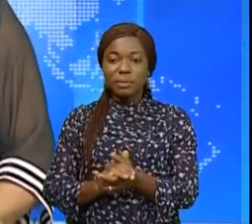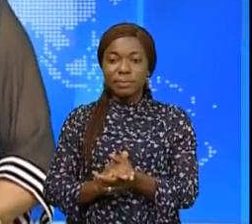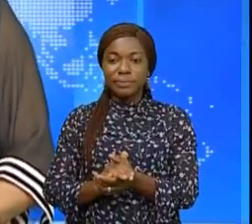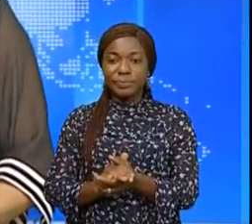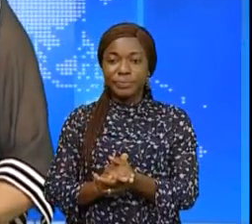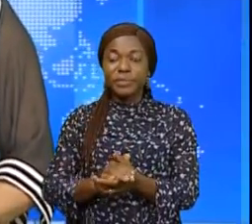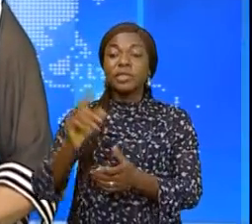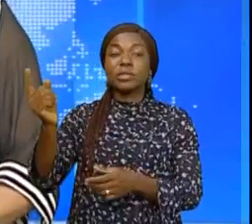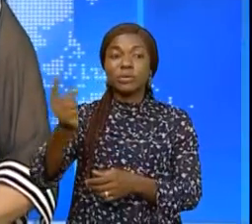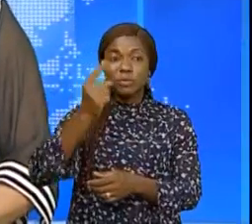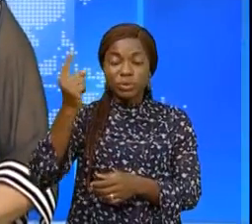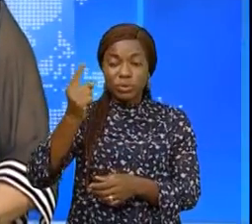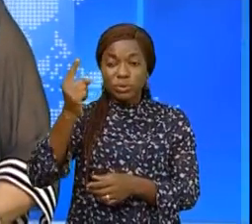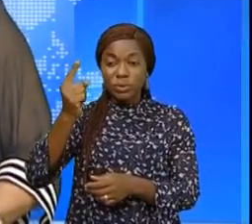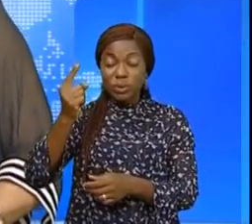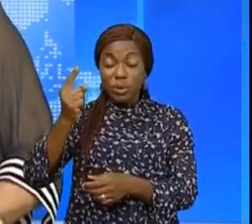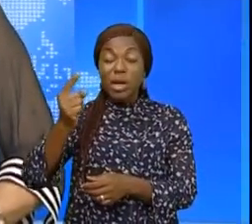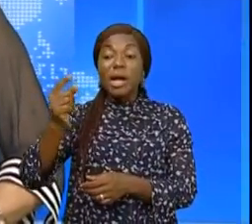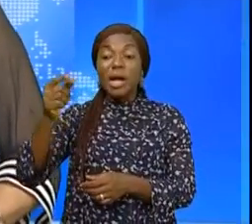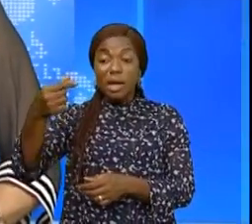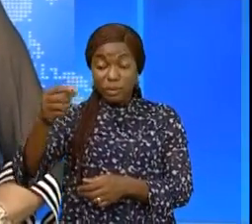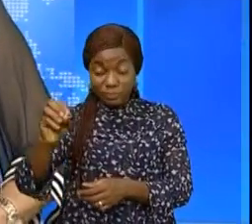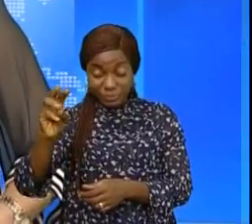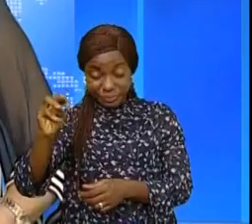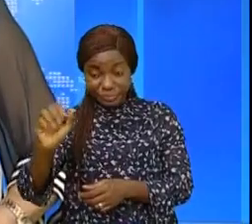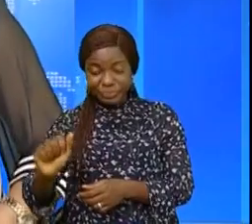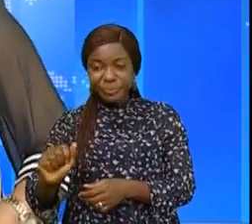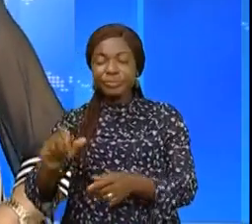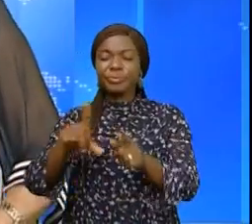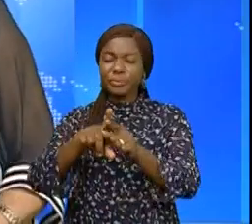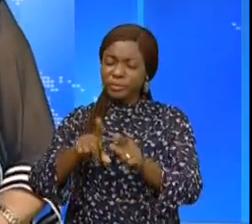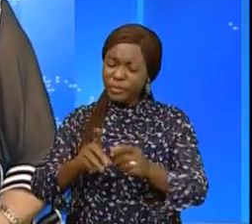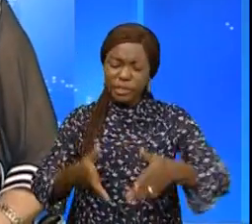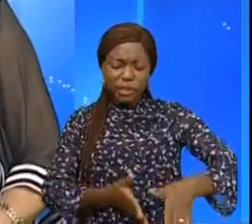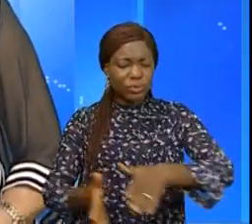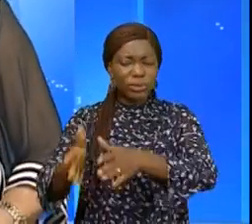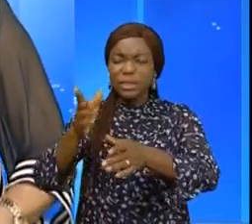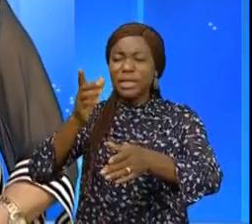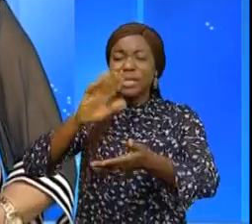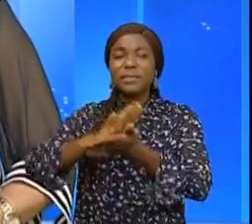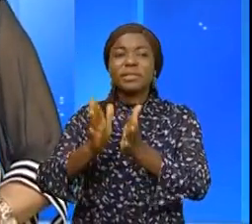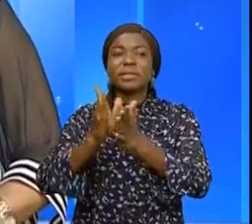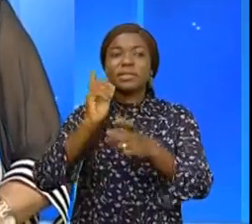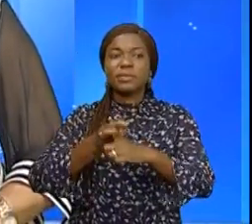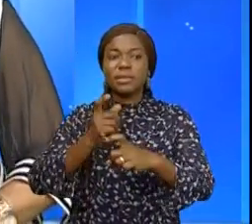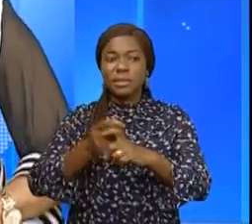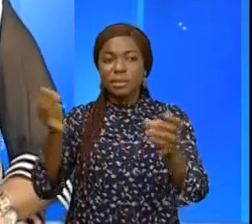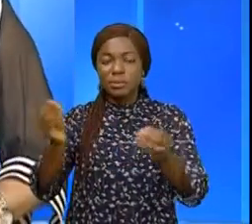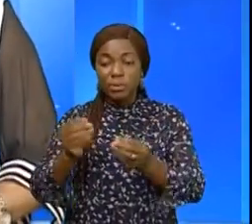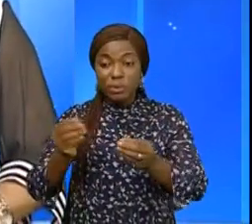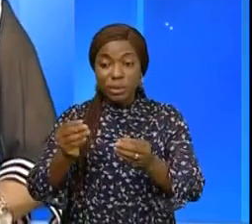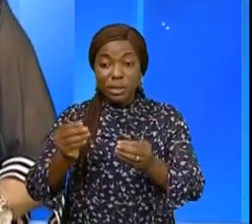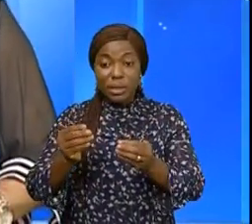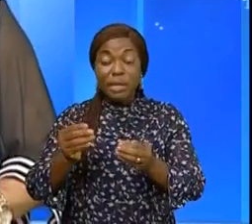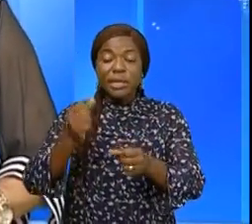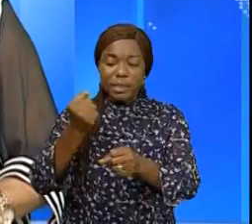12 jours à Goma, les accès routiers rendus impraticables par les larves du volcan et deviennent praticables grâce